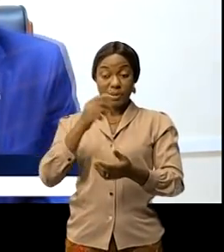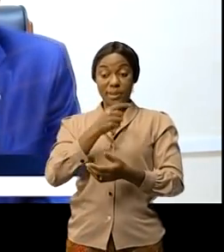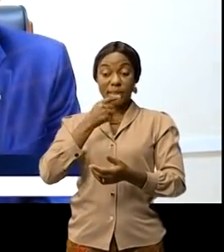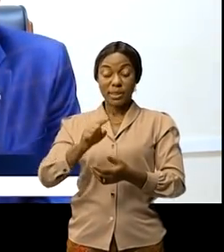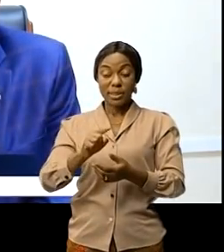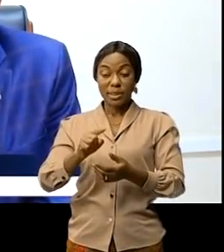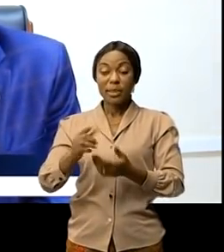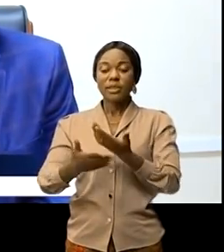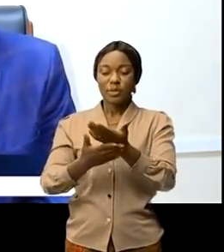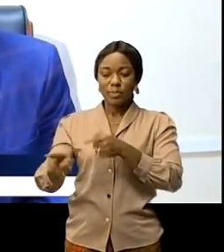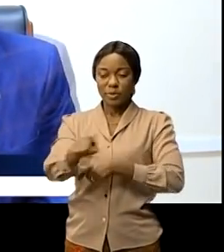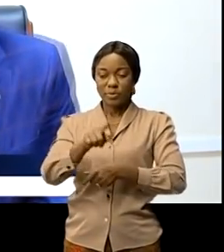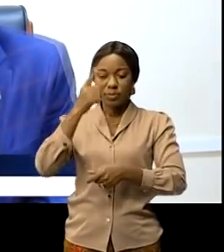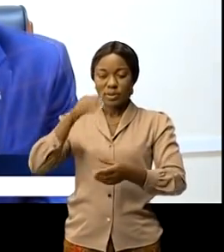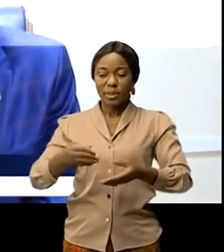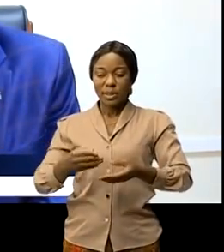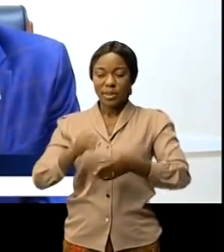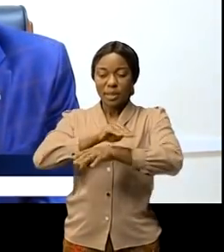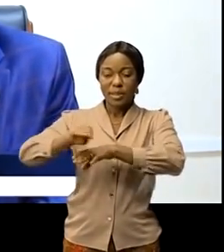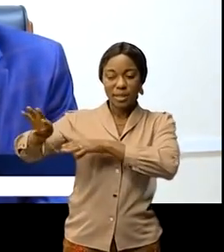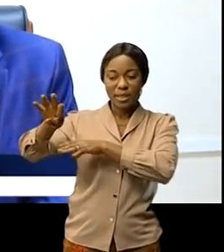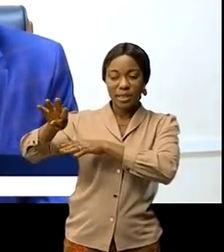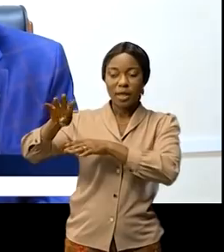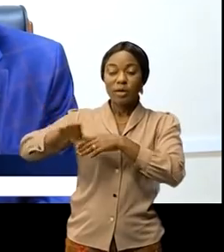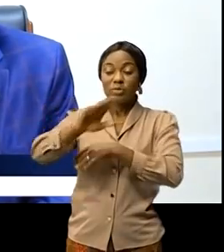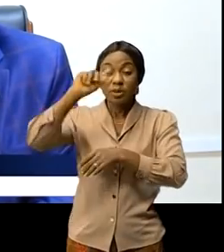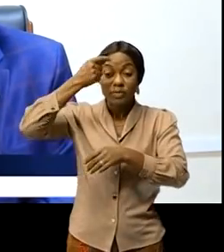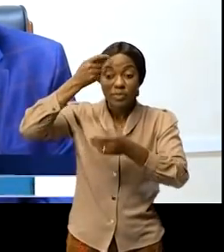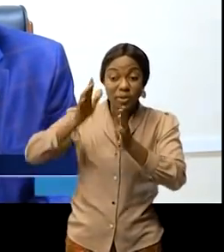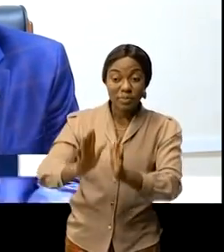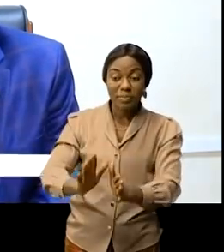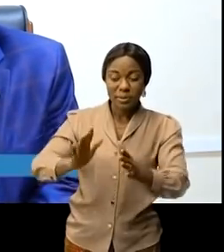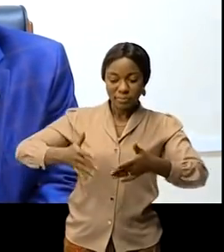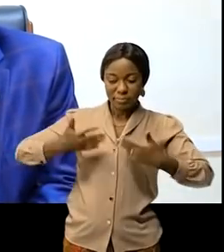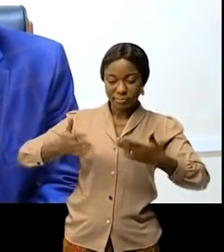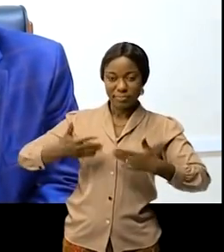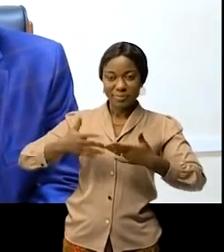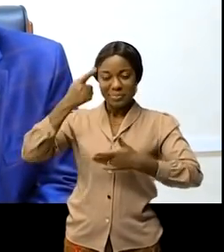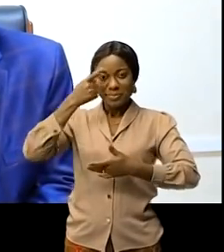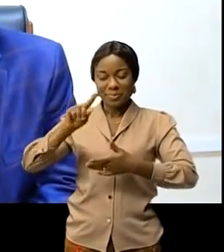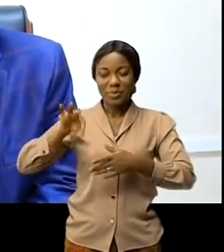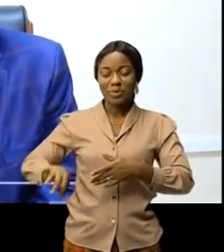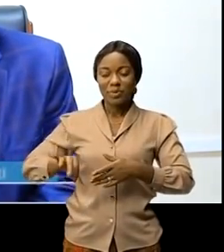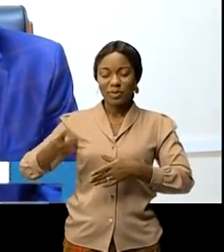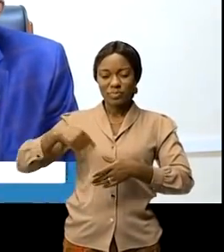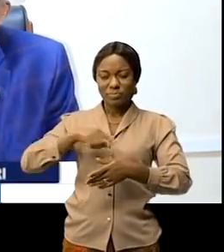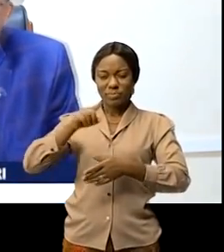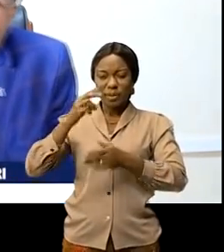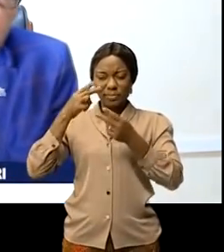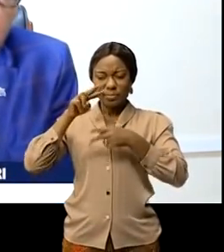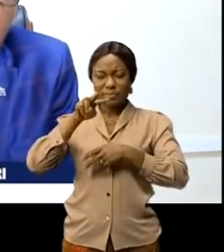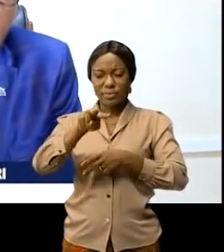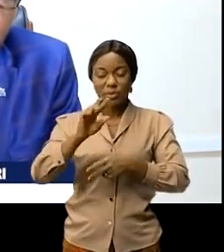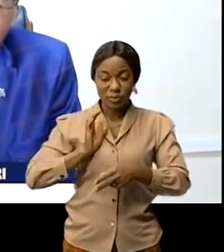nos sentiments de satisfaction par rapport à l'intérêt que vous portez sur notre pays